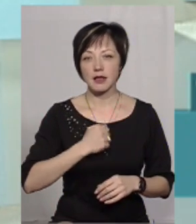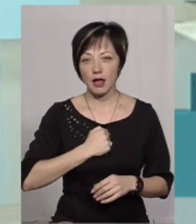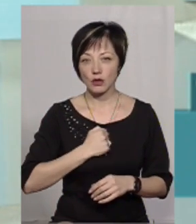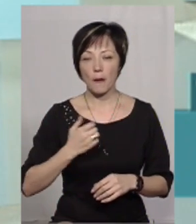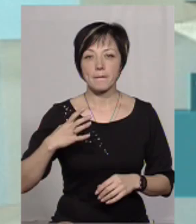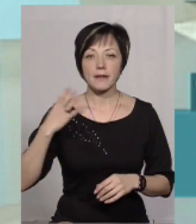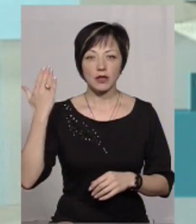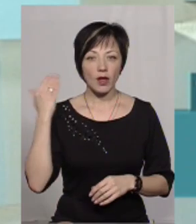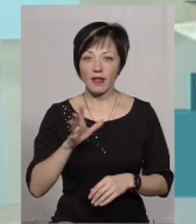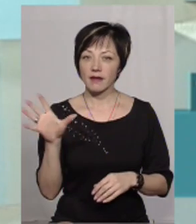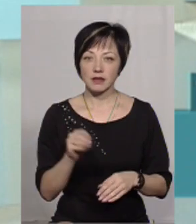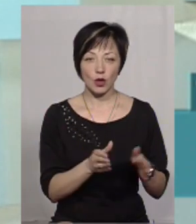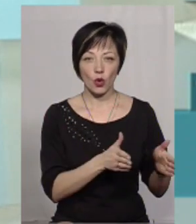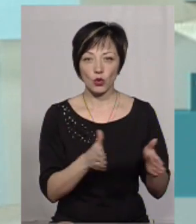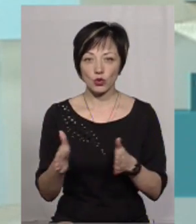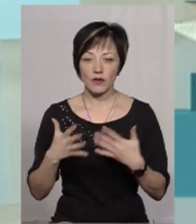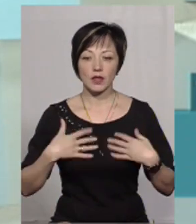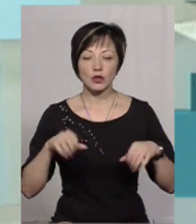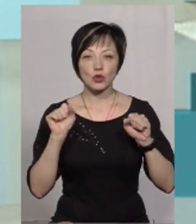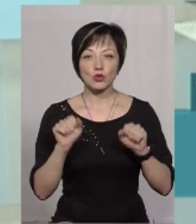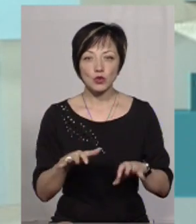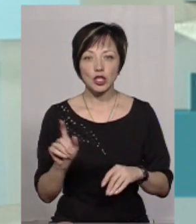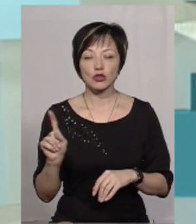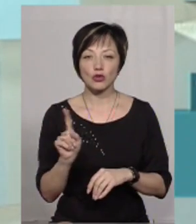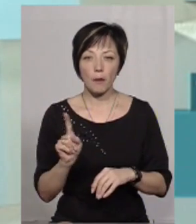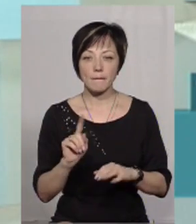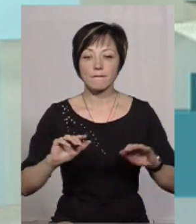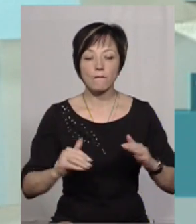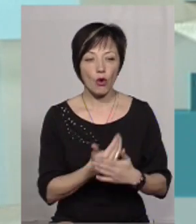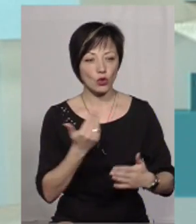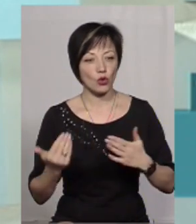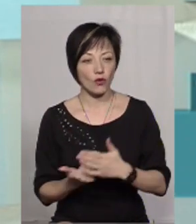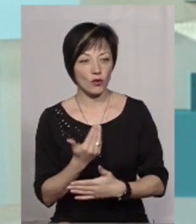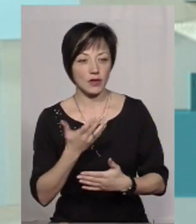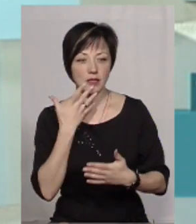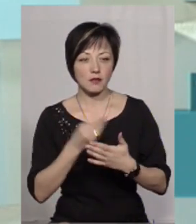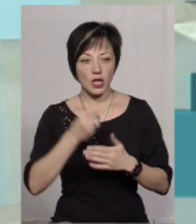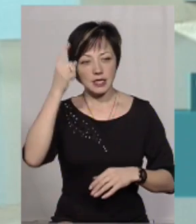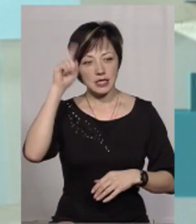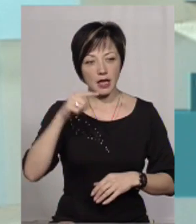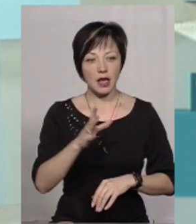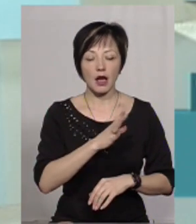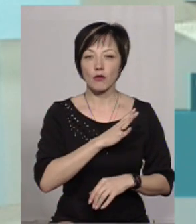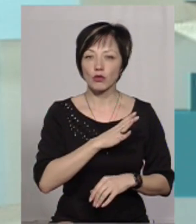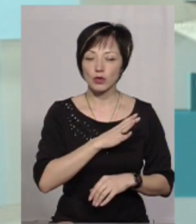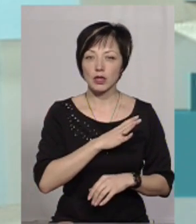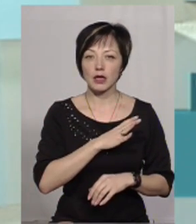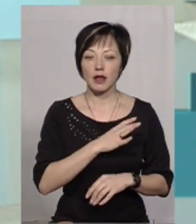минулого і далеко не всі готові весь час докладати зусиль до того, щоб поновлювати, оновлювати свої знання і бути